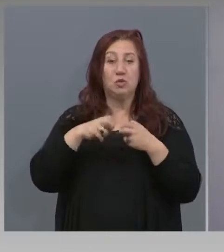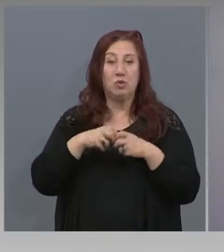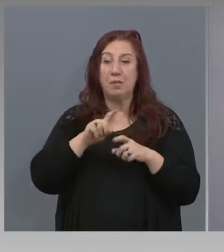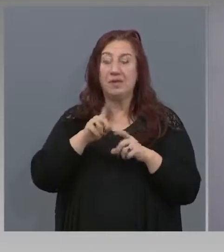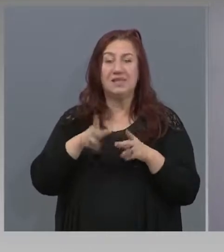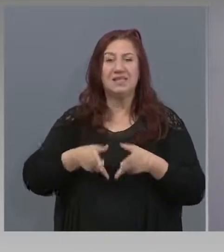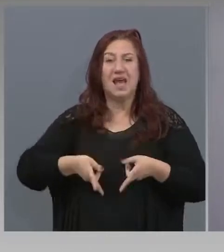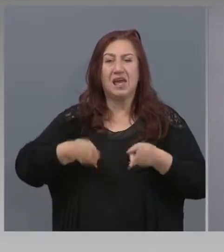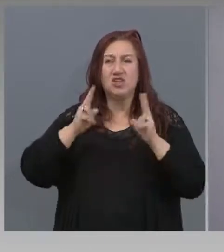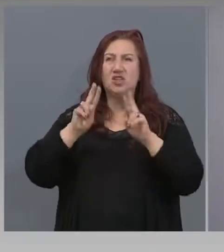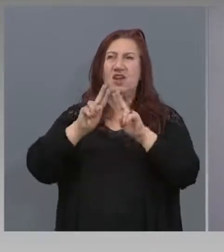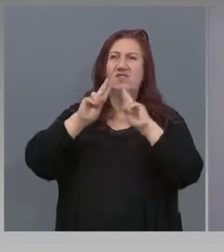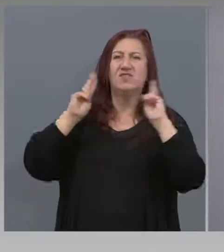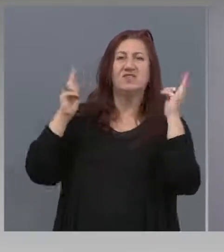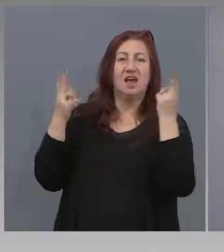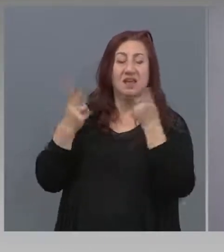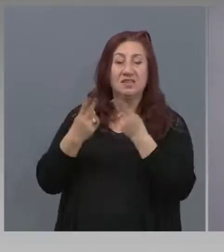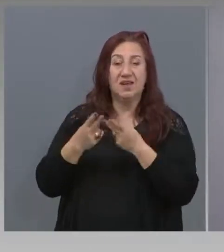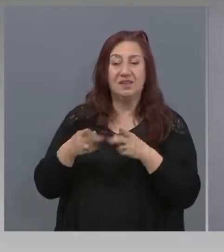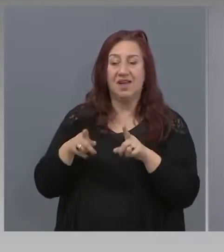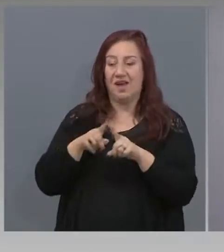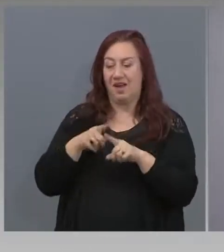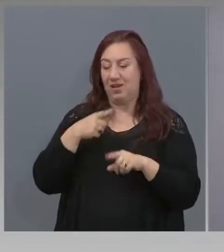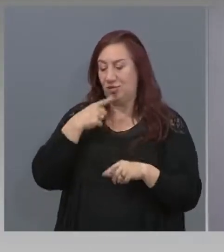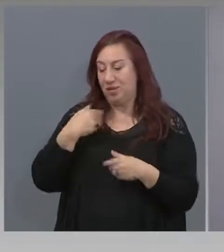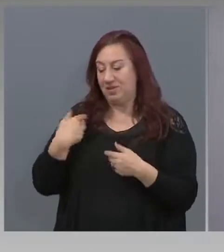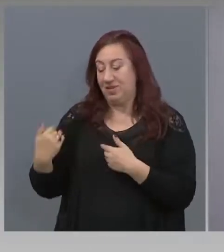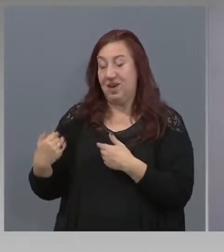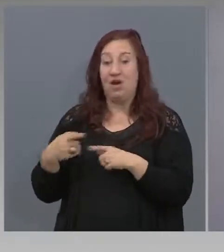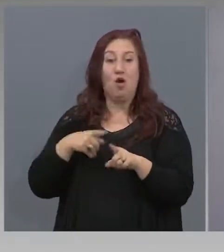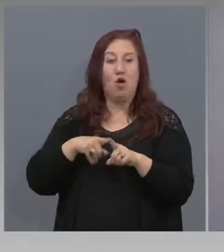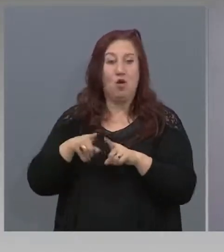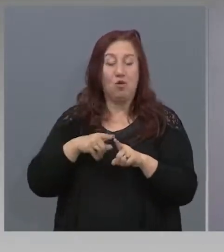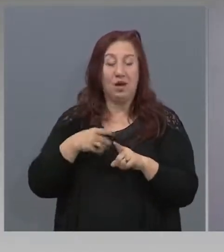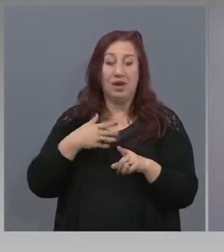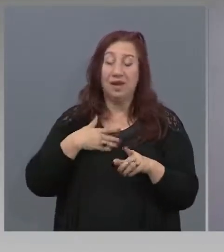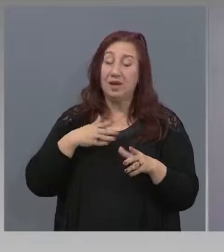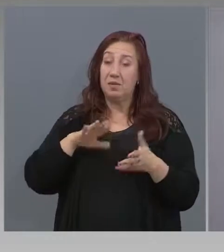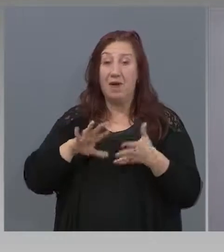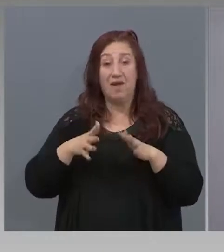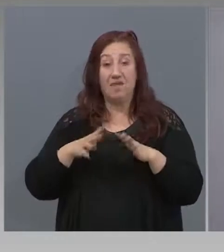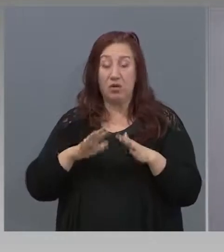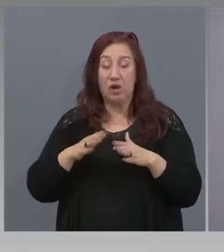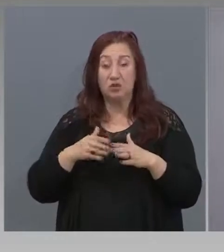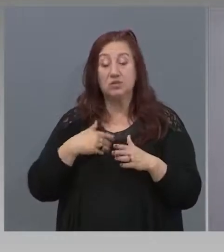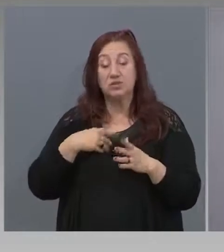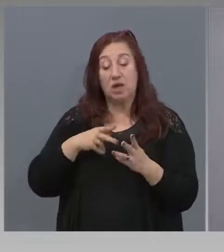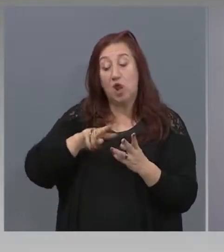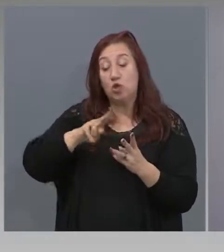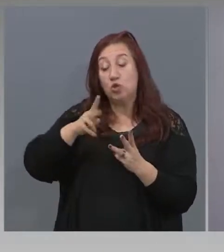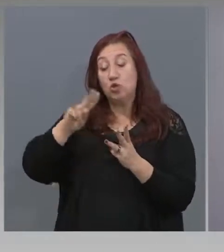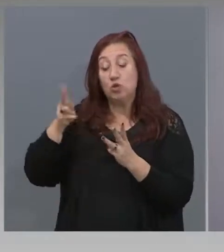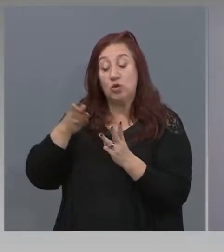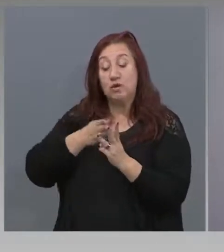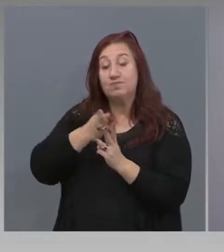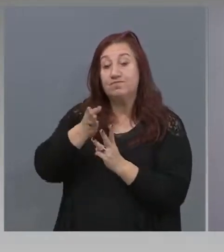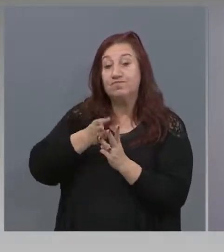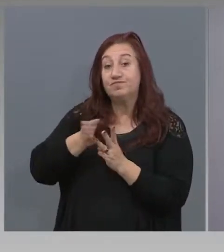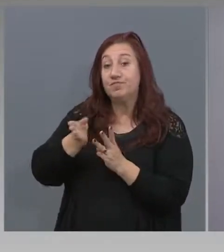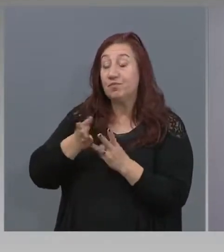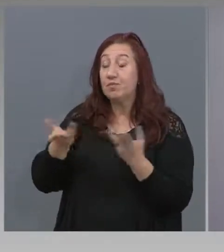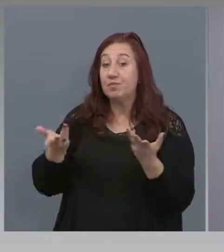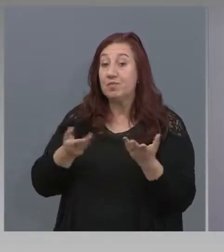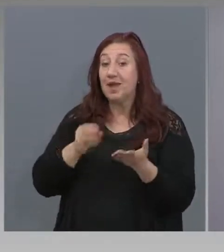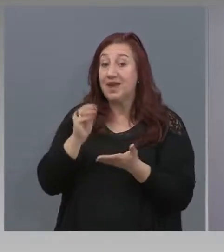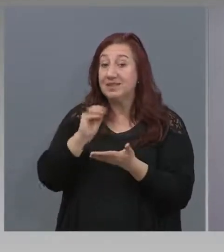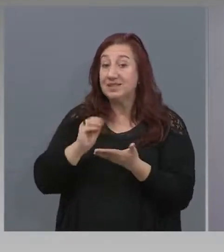масштаб, както каза и колегата, съществува вероятността да има още някакво сценария. И един от тези